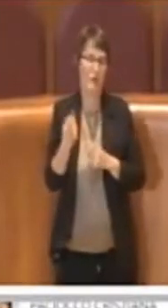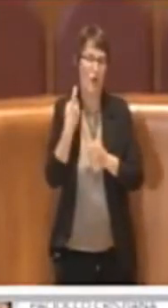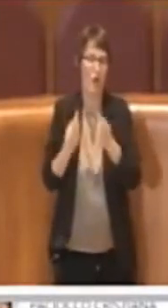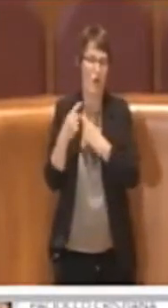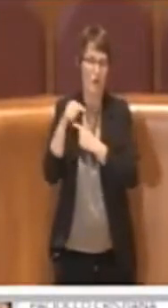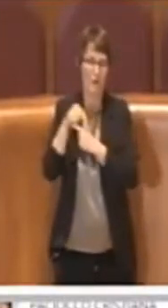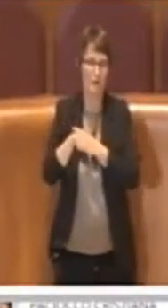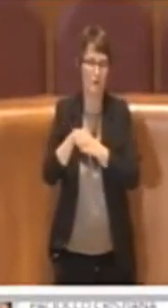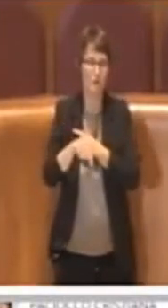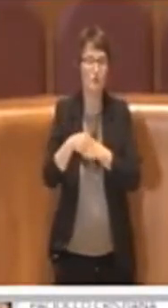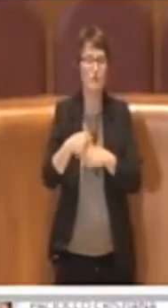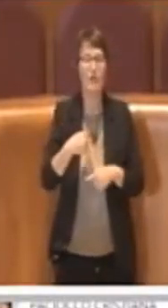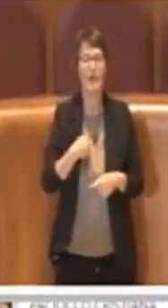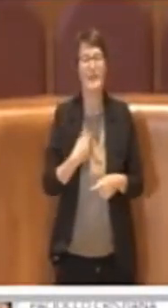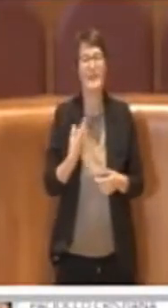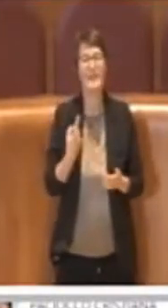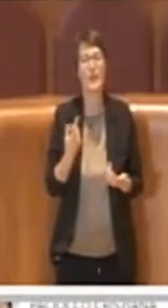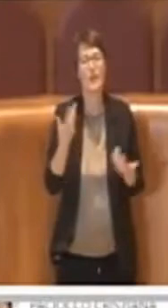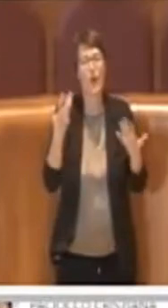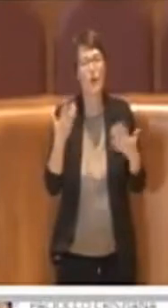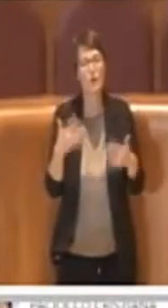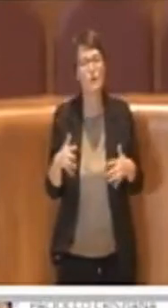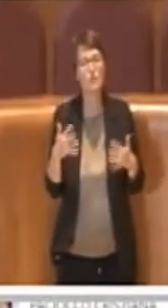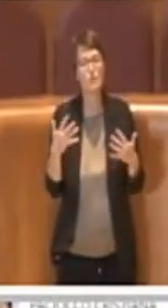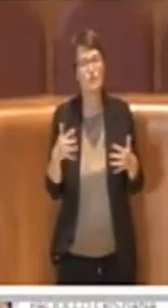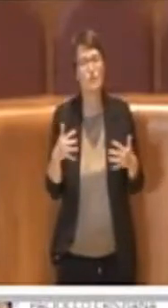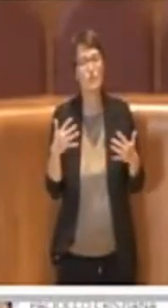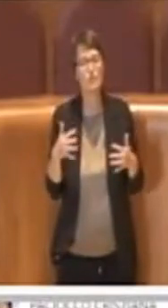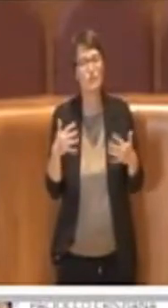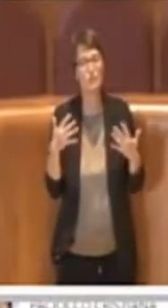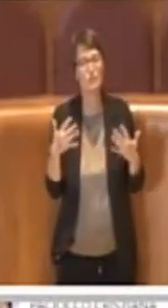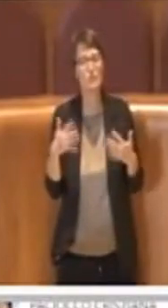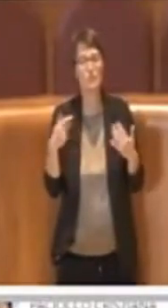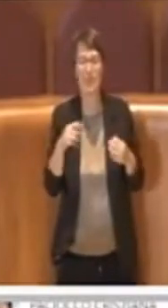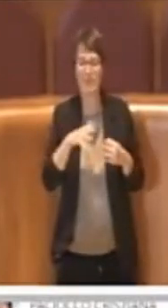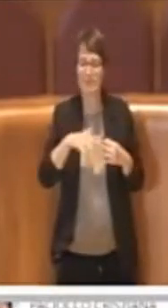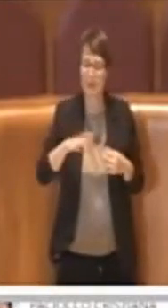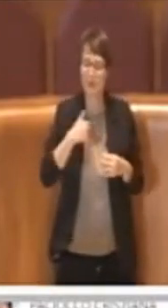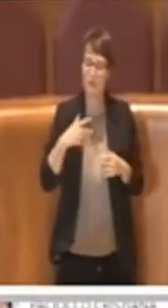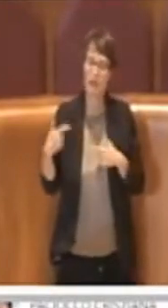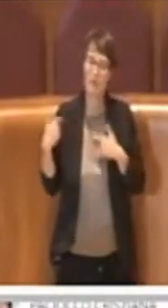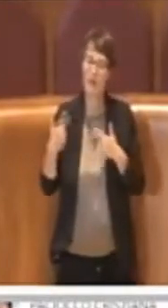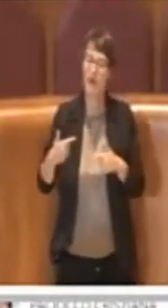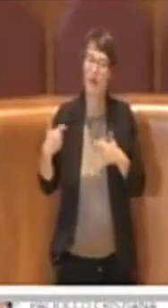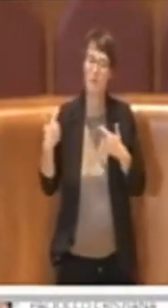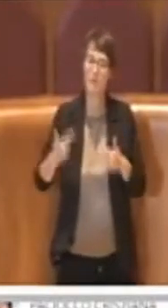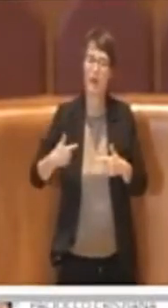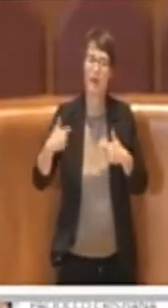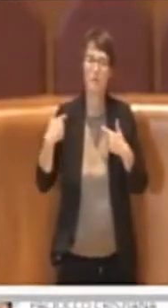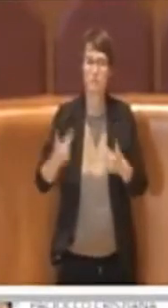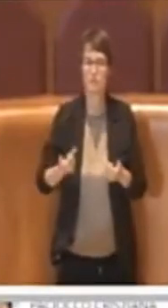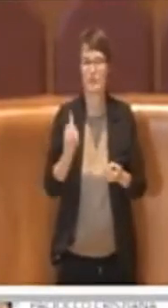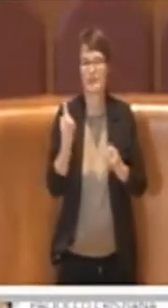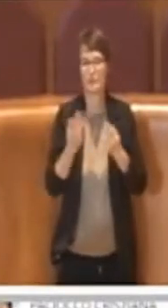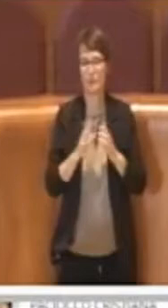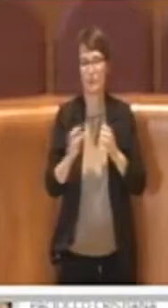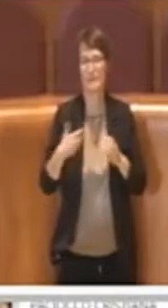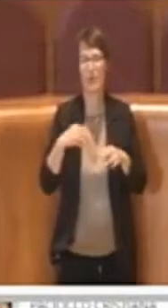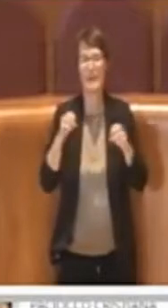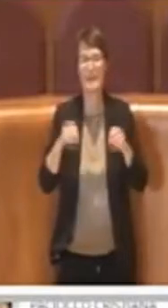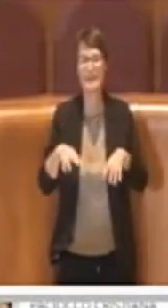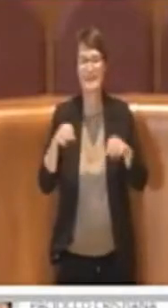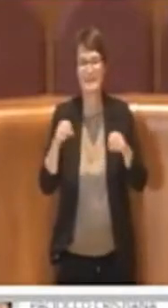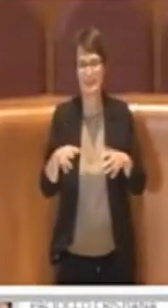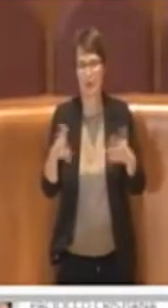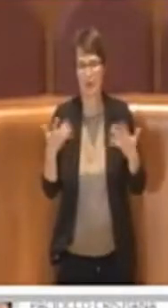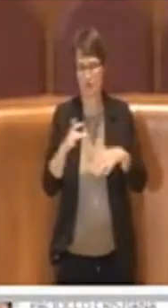lì già abbiamo un territorio già vessato da altre discariche, ma la cosa più importante